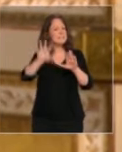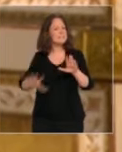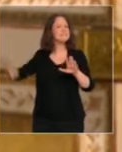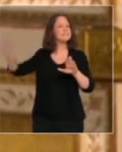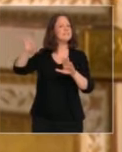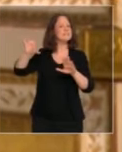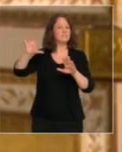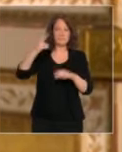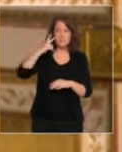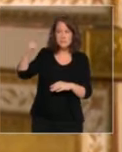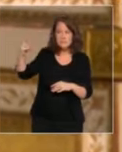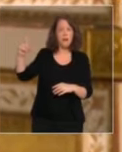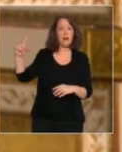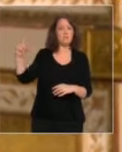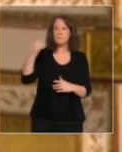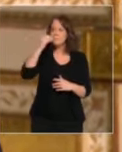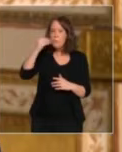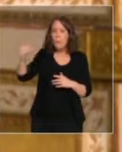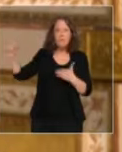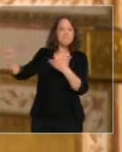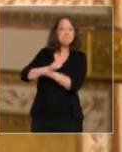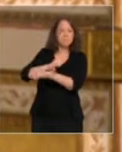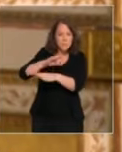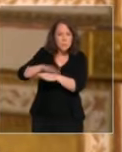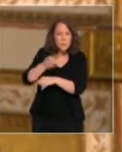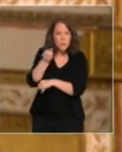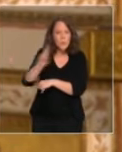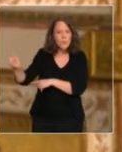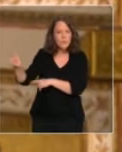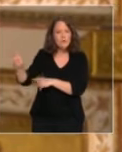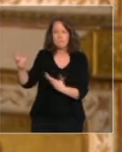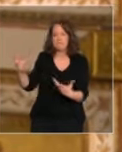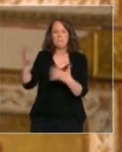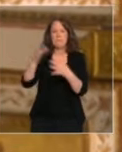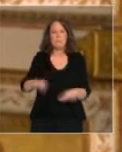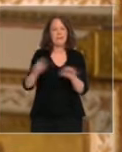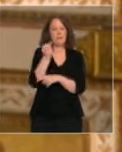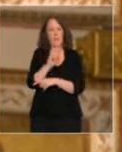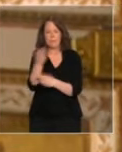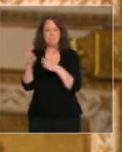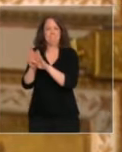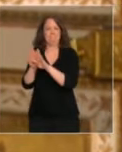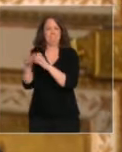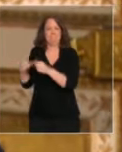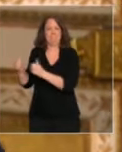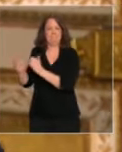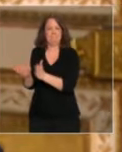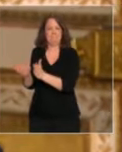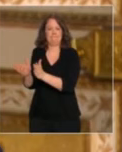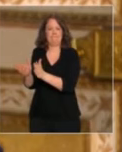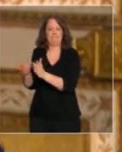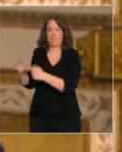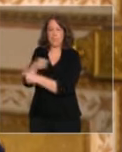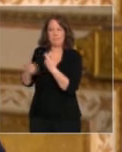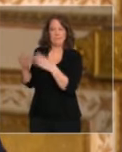et il revient dans de nombreux pays qui, à nouveau, décident de refermer leurs économies. Il nous faut donc procéder avec